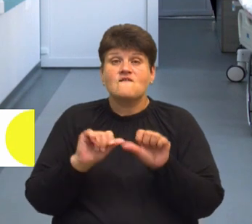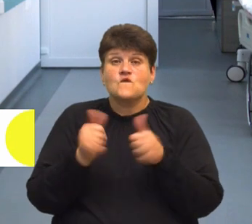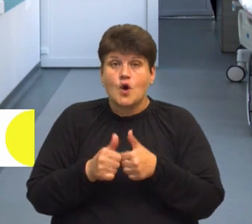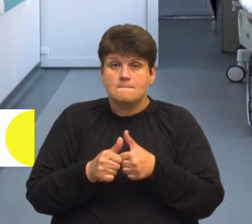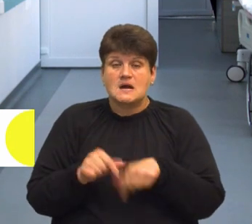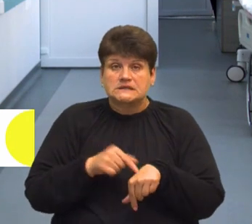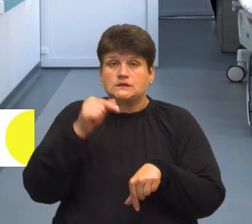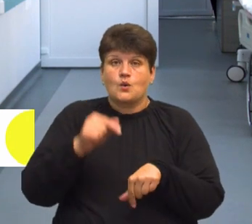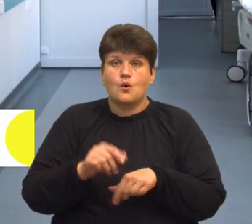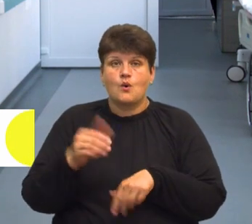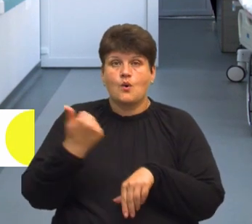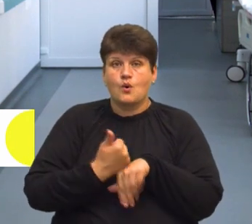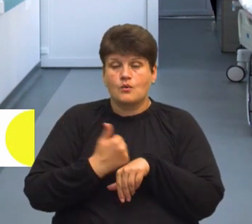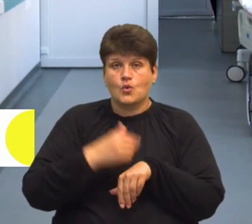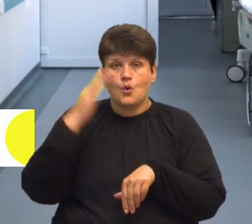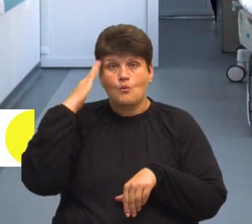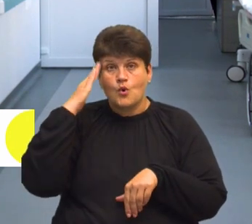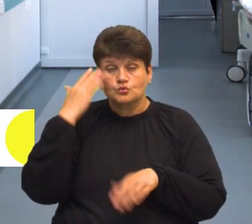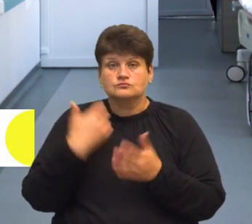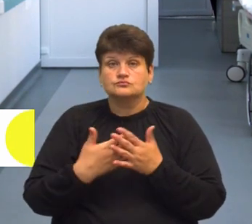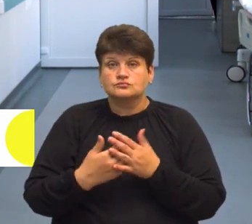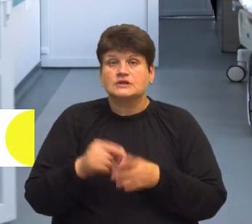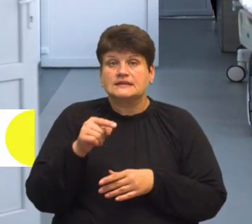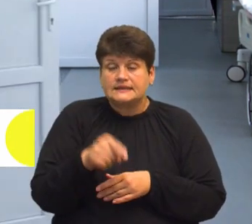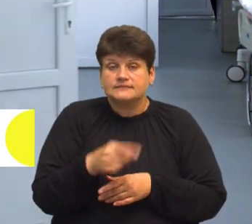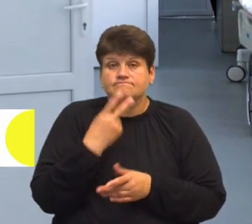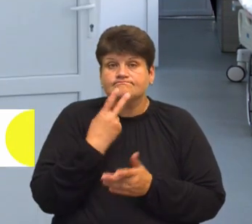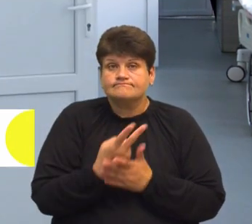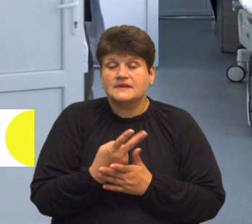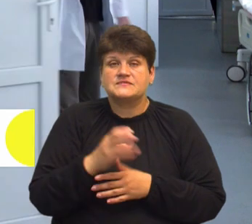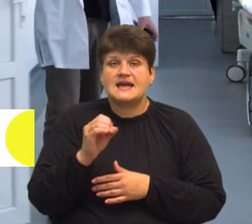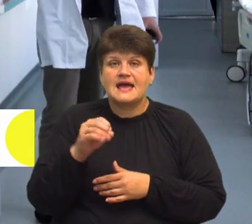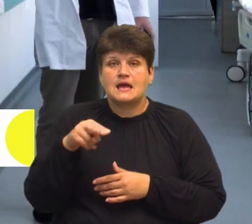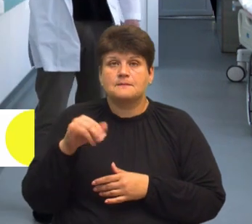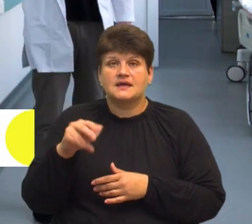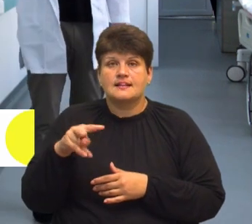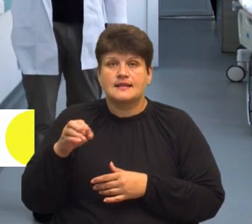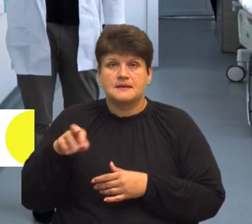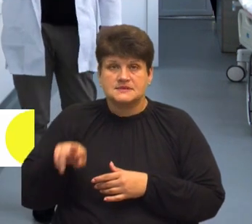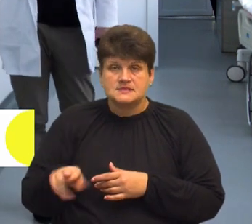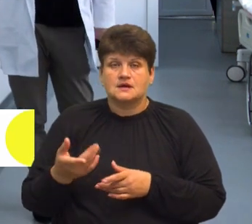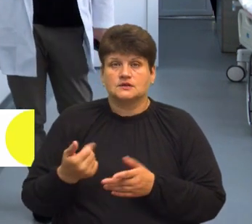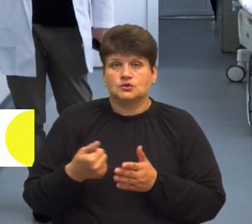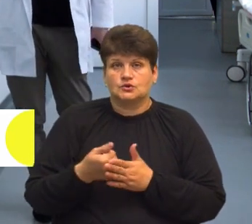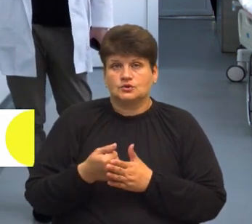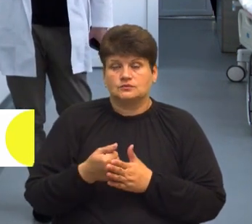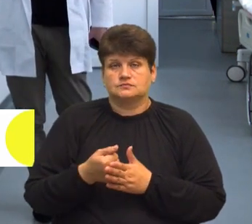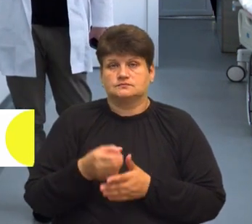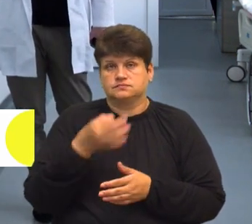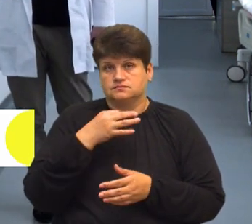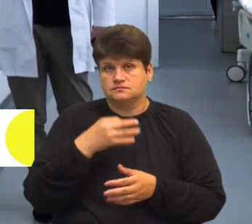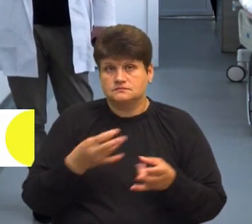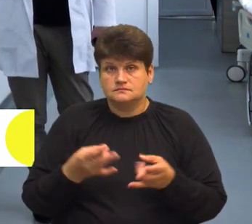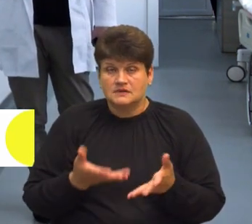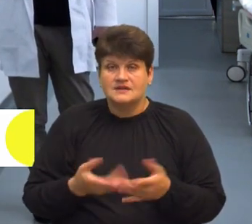з симптомами основними, якою є епілепсія, яка є рефрактирна до медикаментозної терапії. В таких